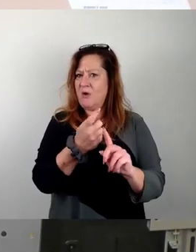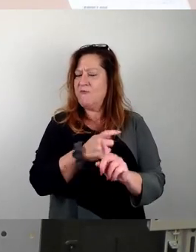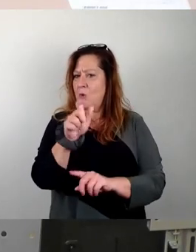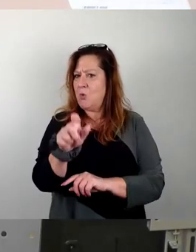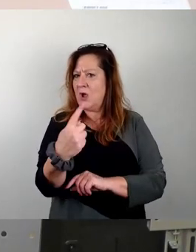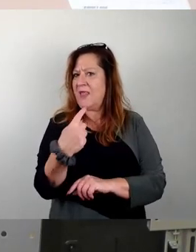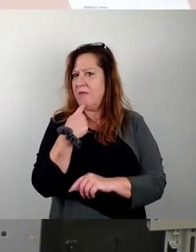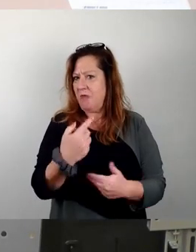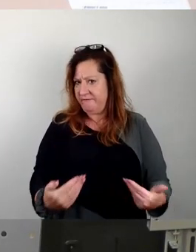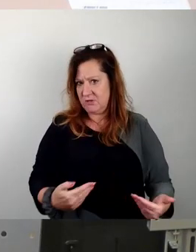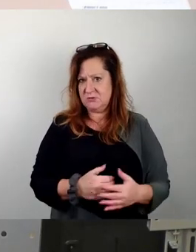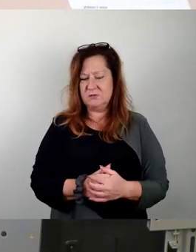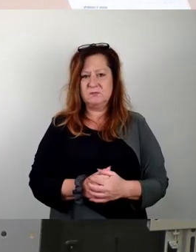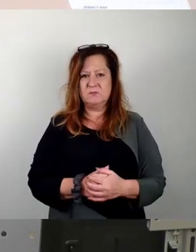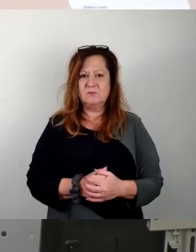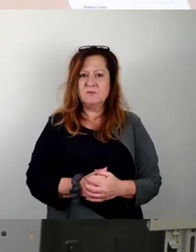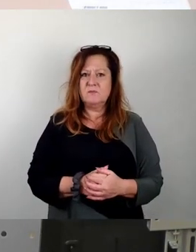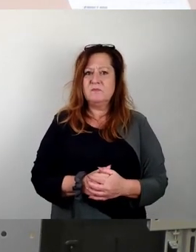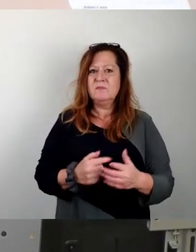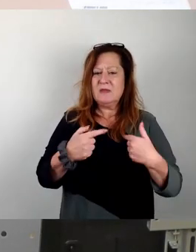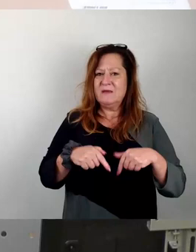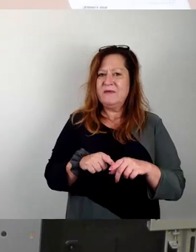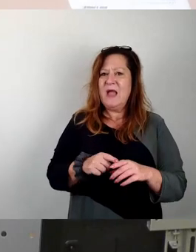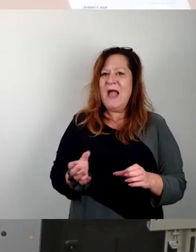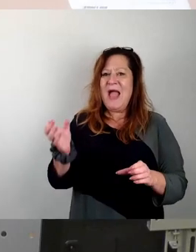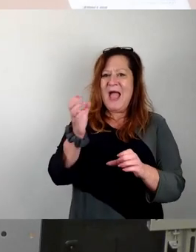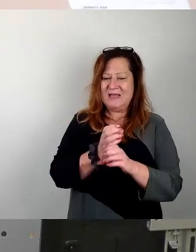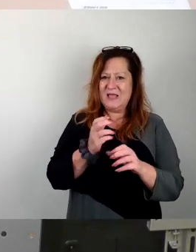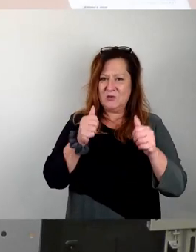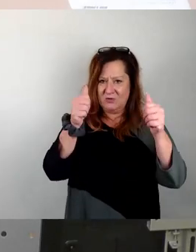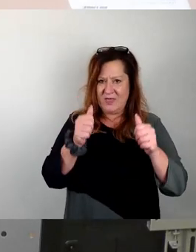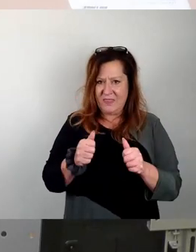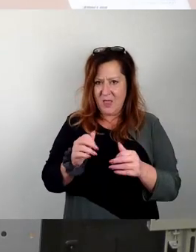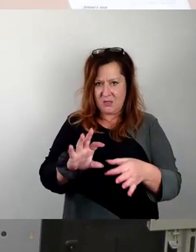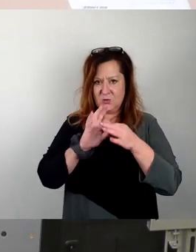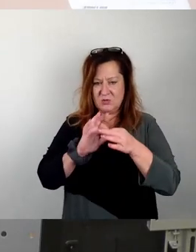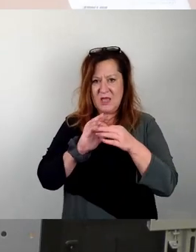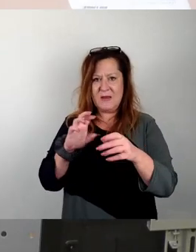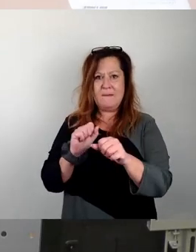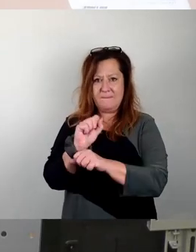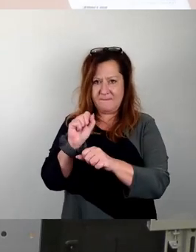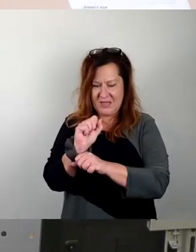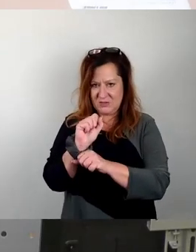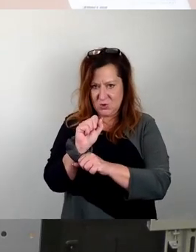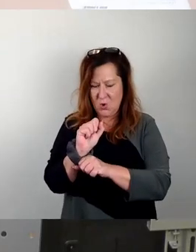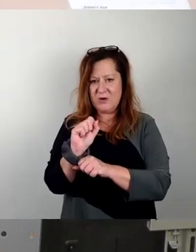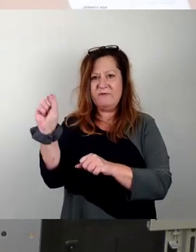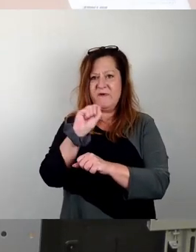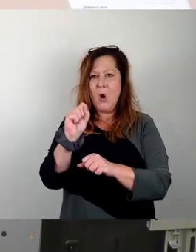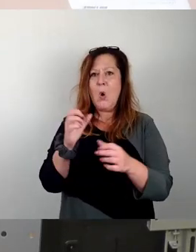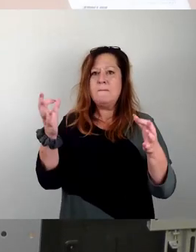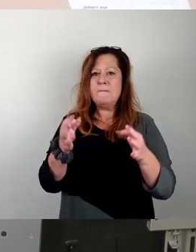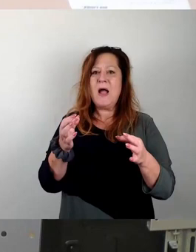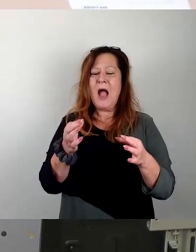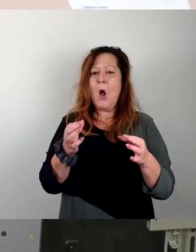Also, wir haben einen Ersetzungsantrag jetzt für die Petition, damit wir einen Beschlusstext haben. Und hiermit wird der Oberbürgermeister